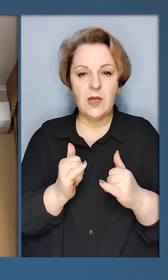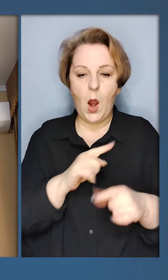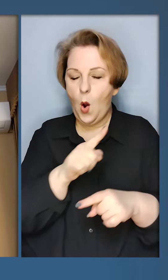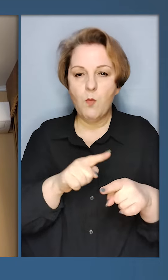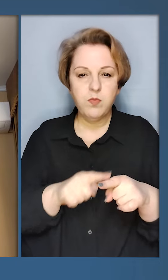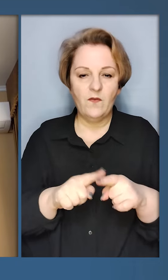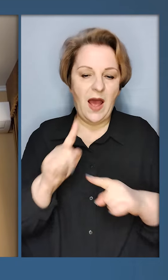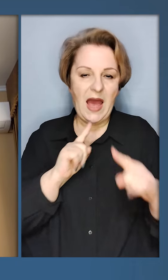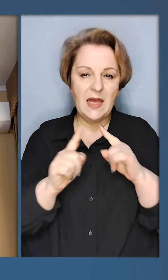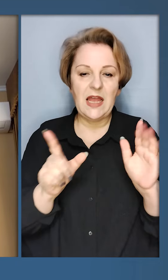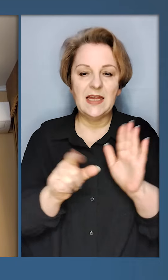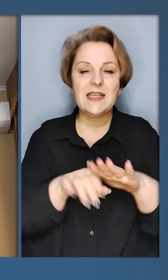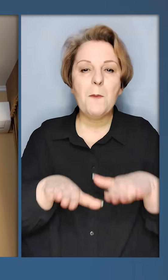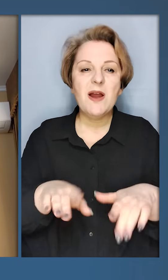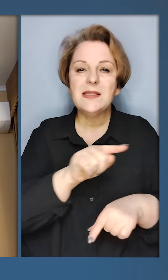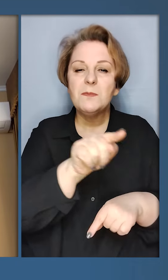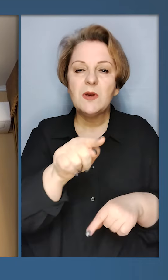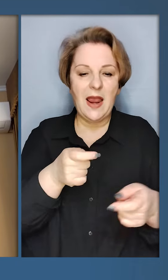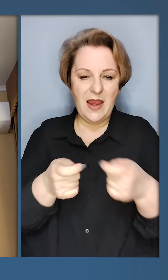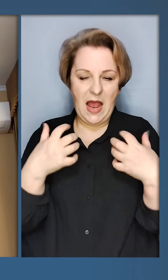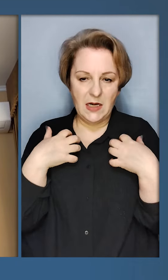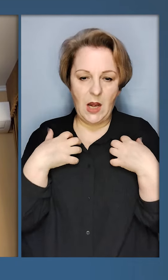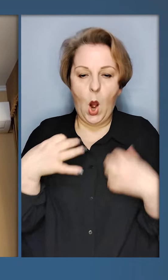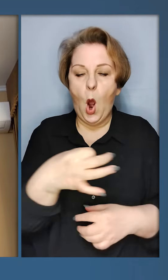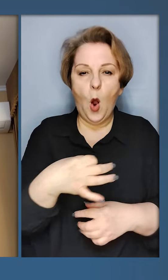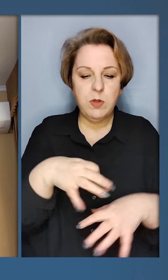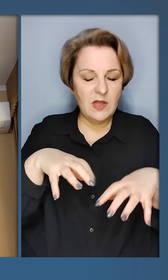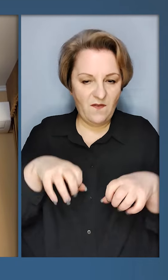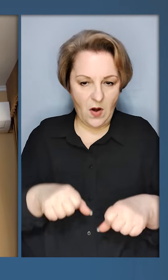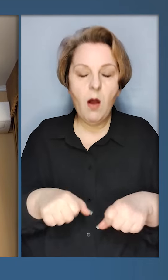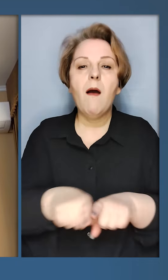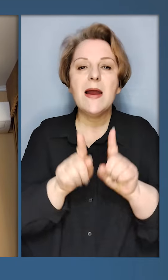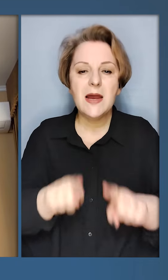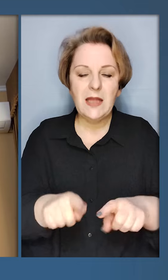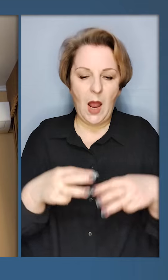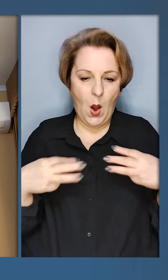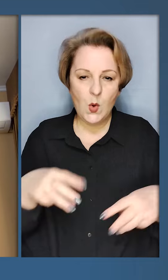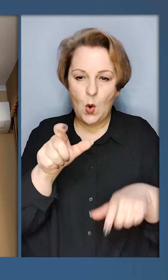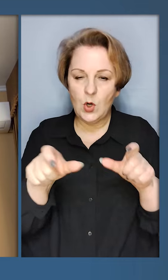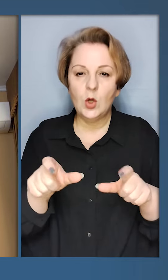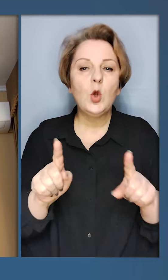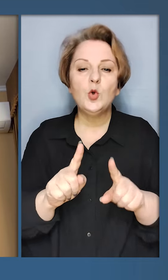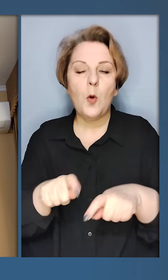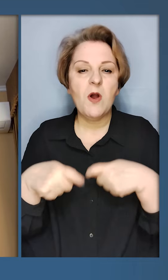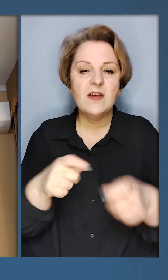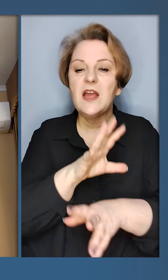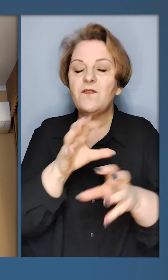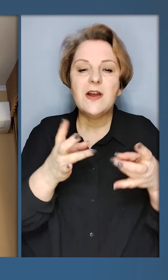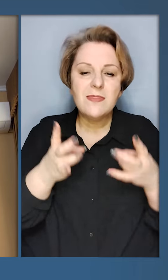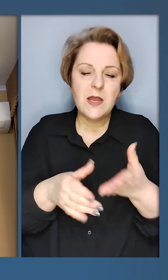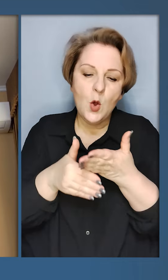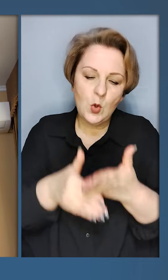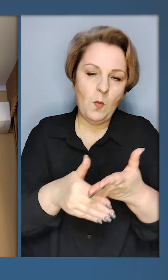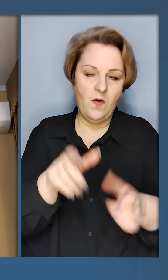оперативну нараду з місцевими керівниками, обласною владою, також урядовцями, щоб